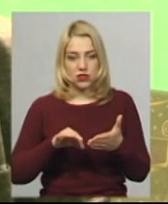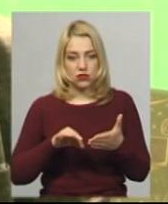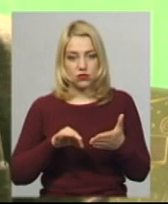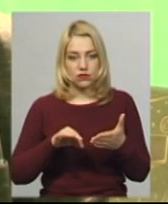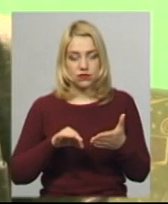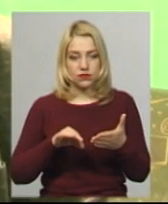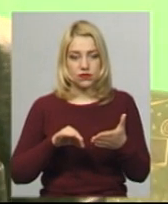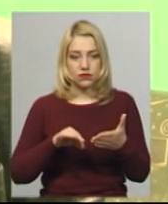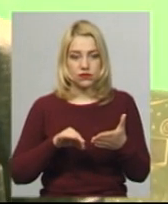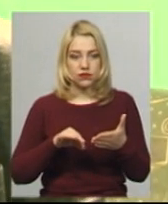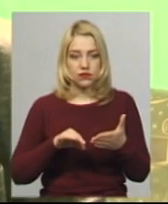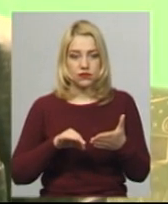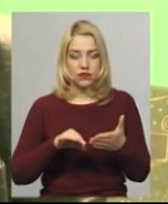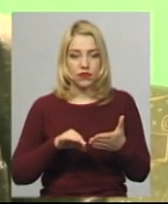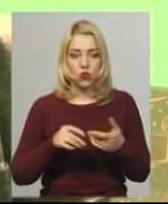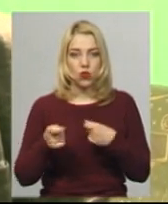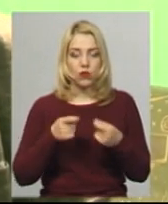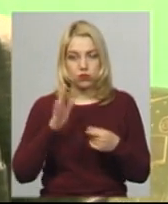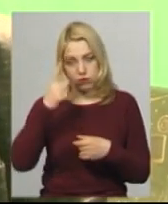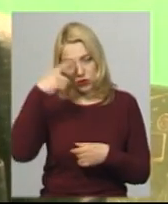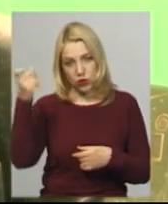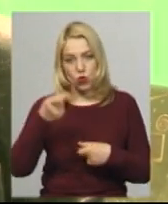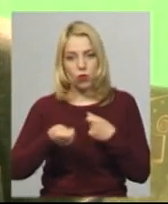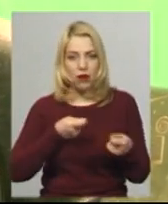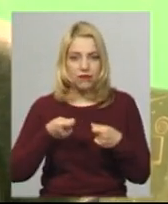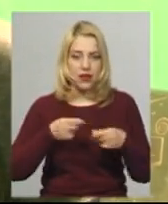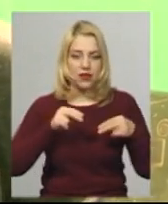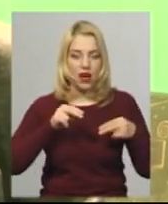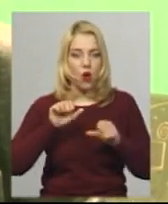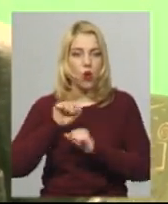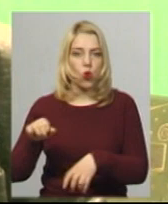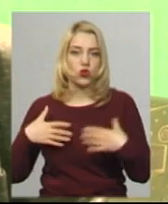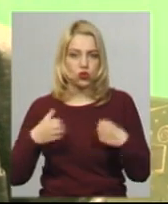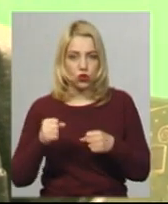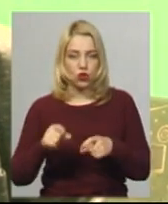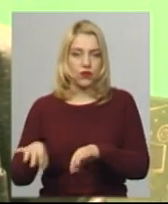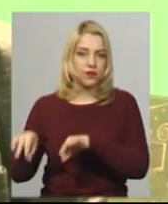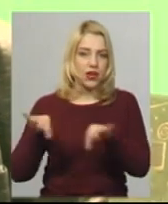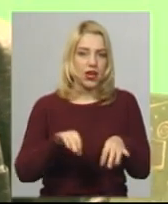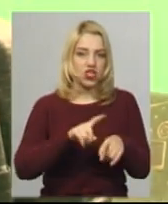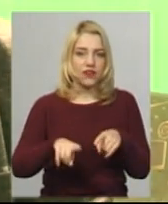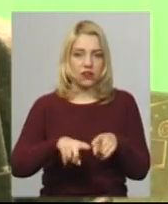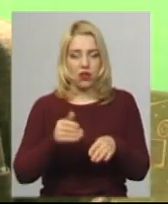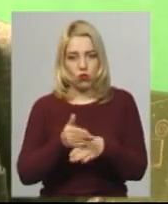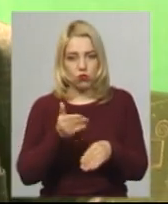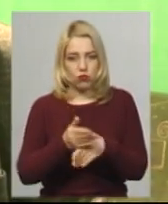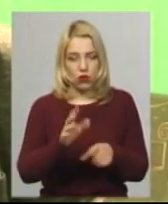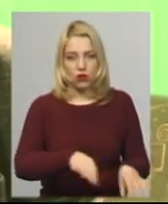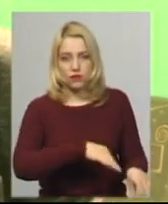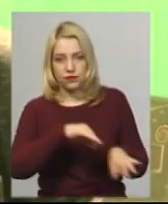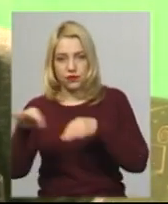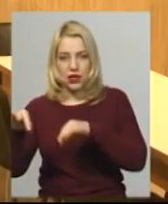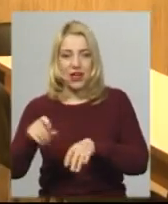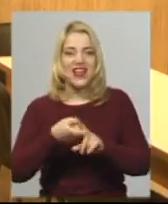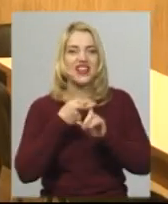скажімо, управління охорони здоров'я міста Хмельницького, і за ним відправляють відразу швидку допомогу, які будуть транспорувати їх потім в інфекційну лікарню